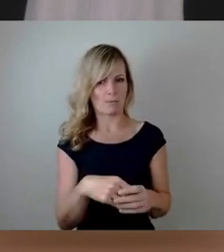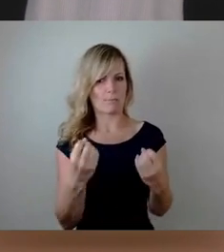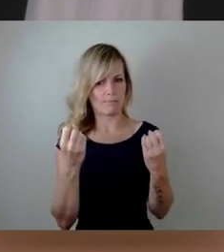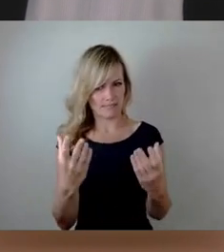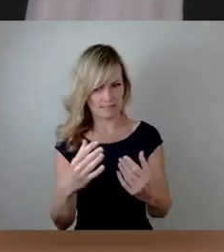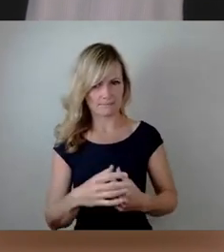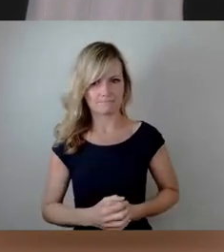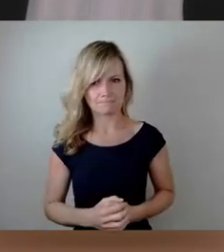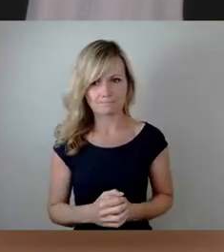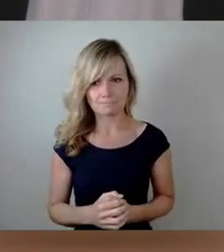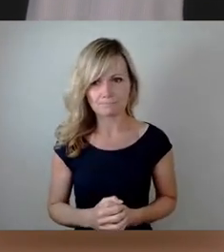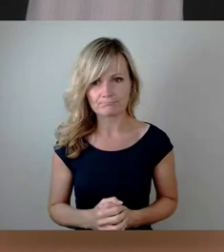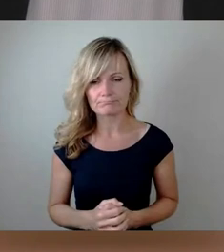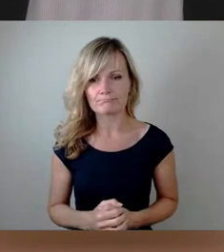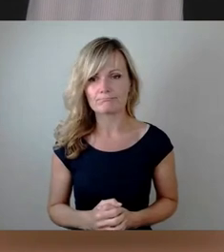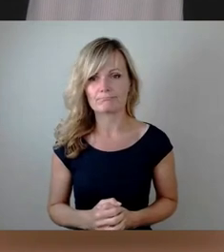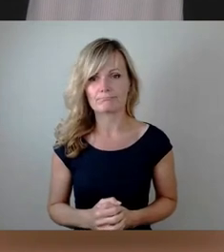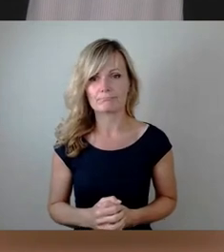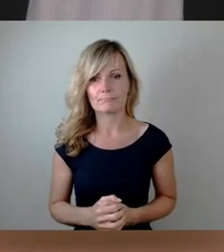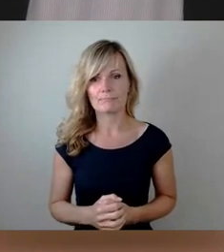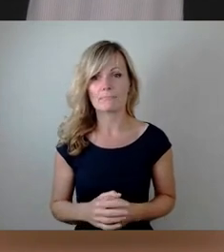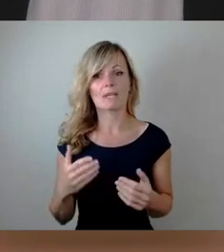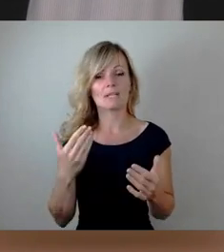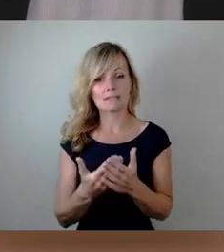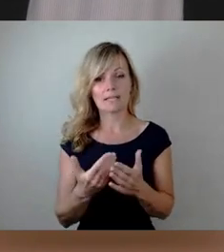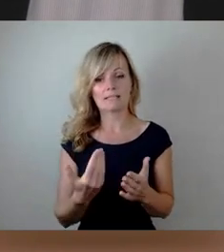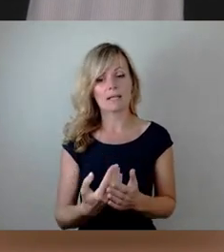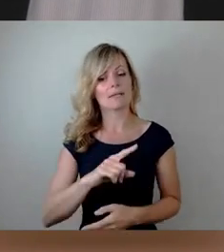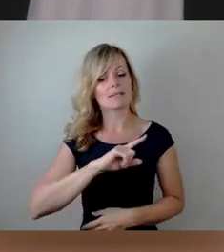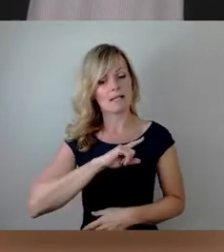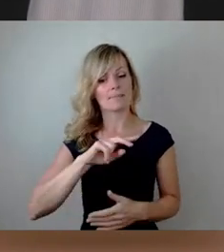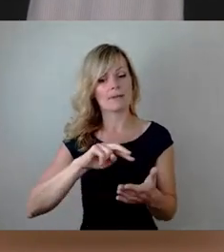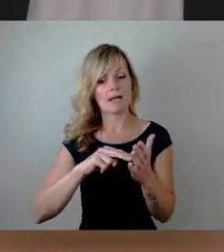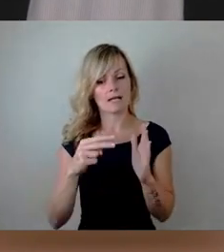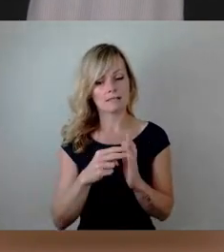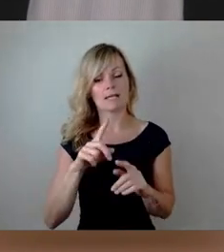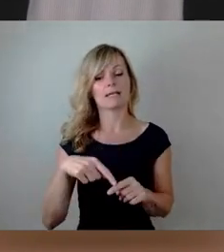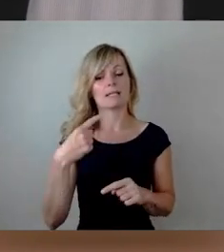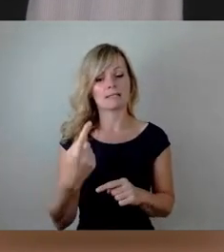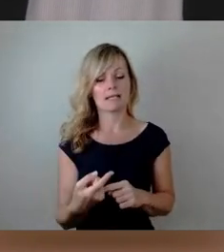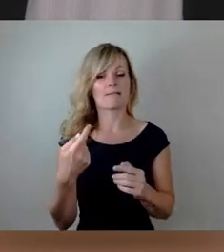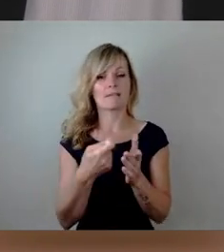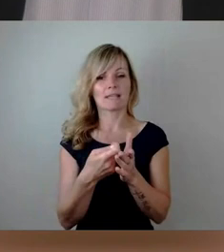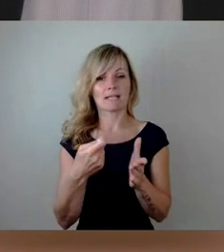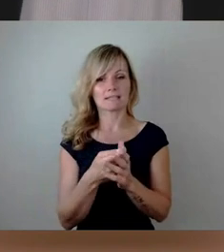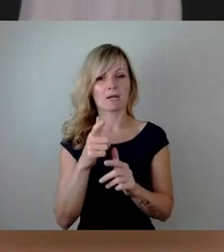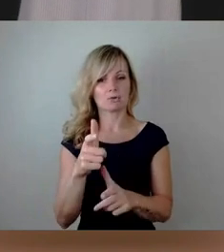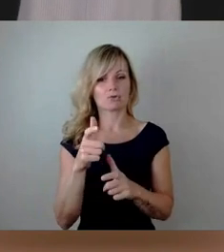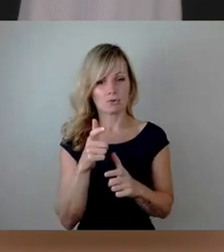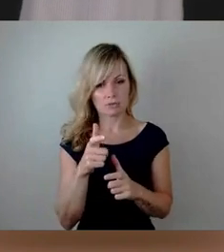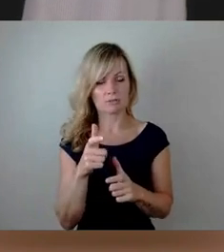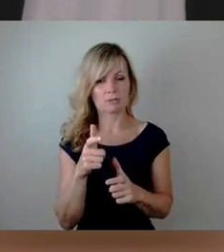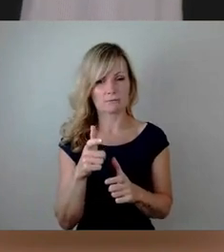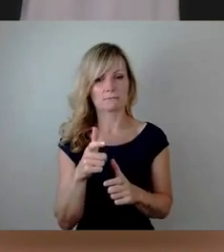Und insofern habe ich vorgesehen, im nächsten Finanzausschuss über den